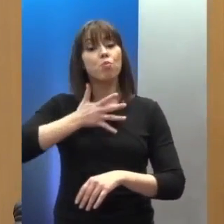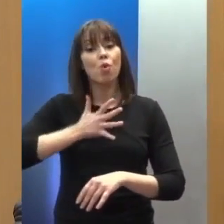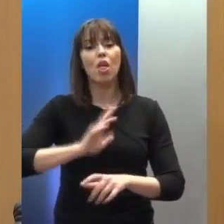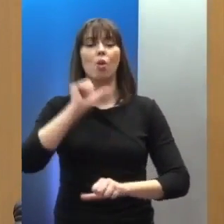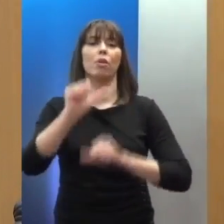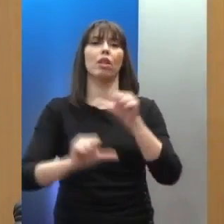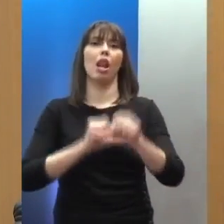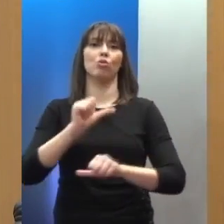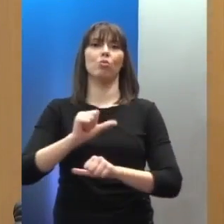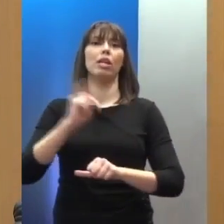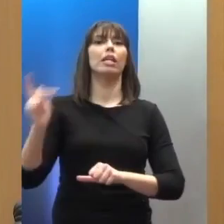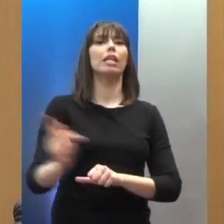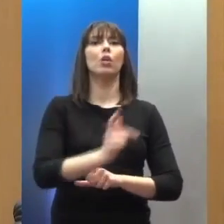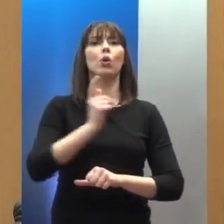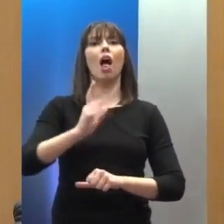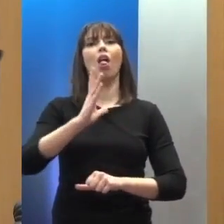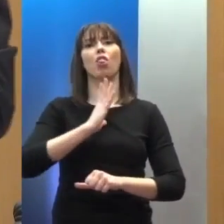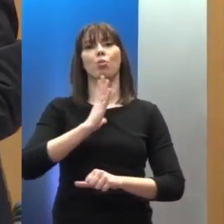αξιών και του ανθρωπισμού. Ευχαριστώ.